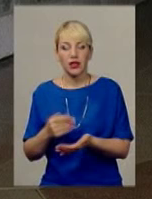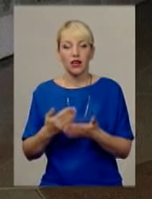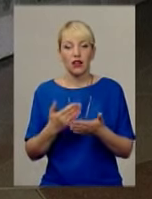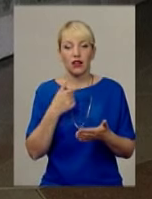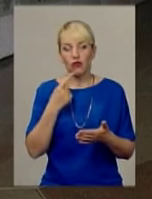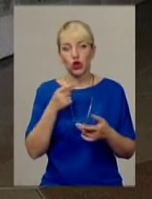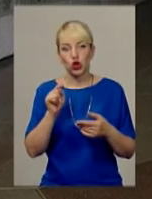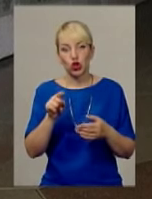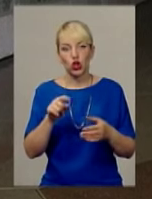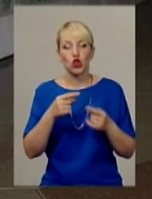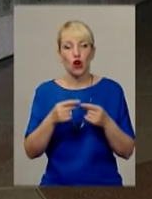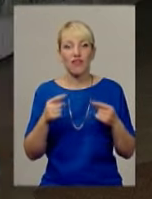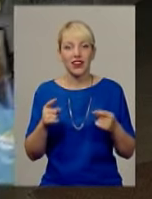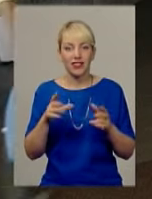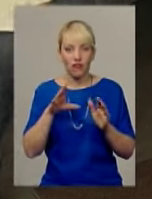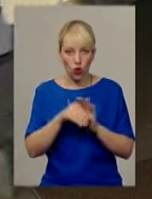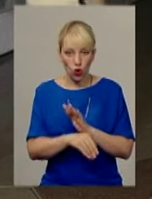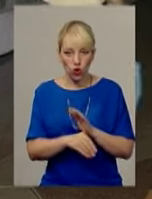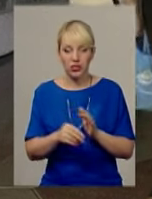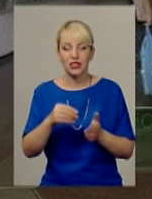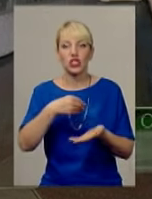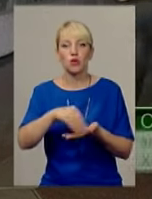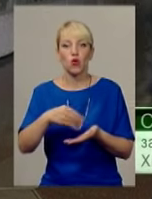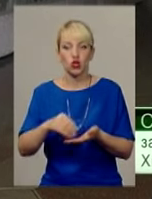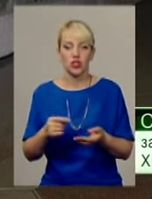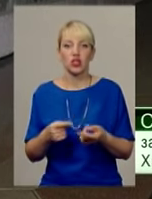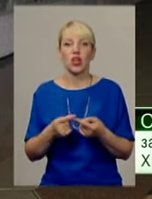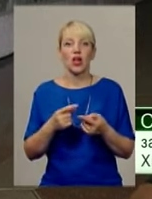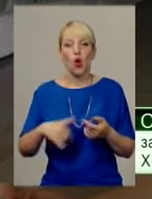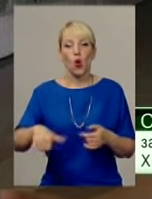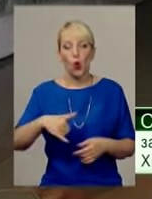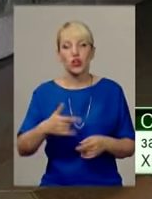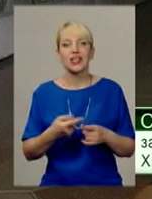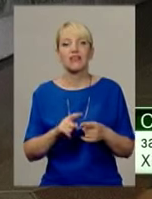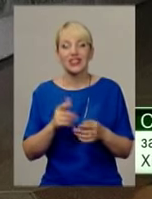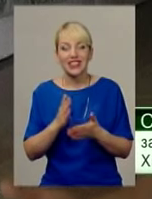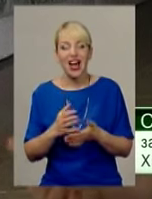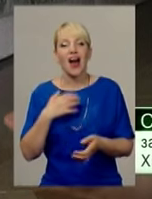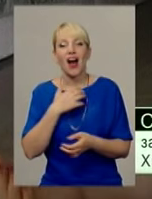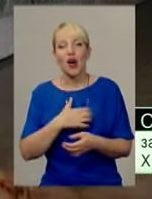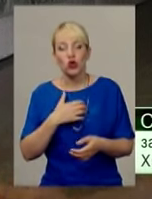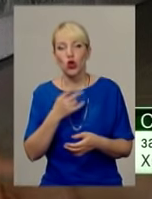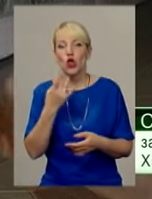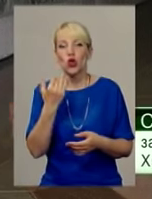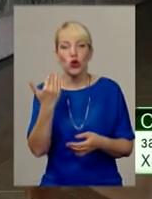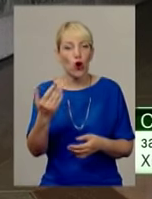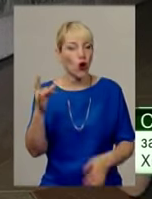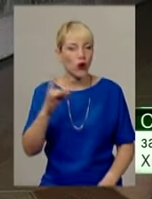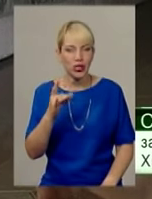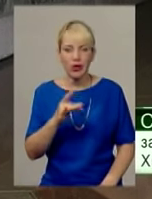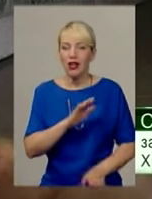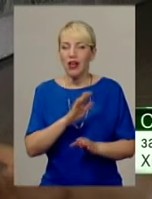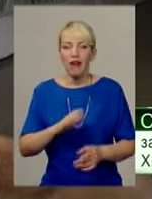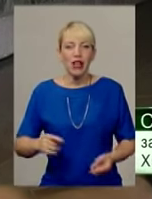набору товарів, які входять до споживчого кошику, він є актуальним, але його величина не відповідає соціально